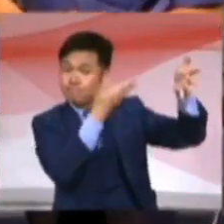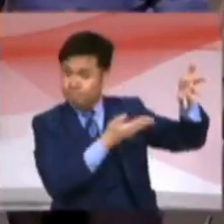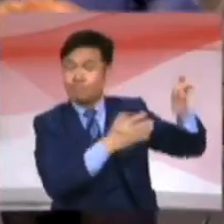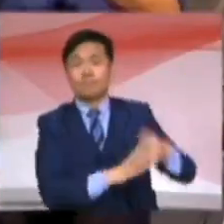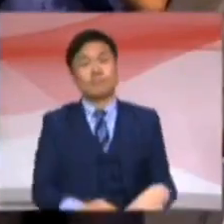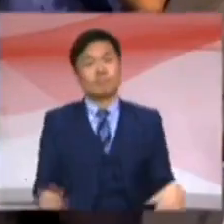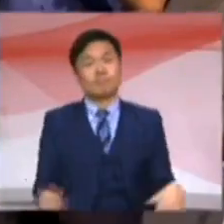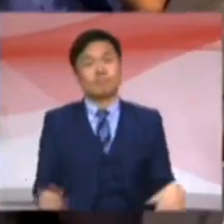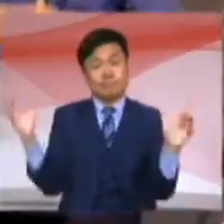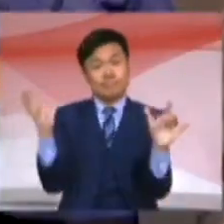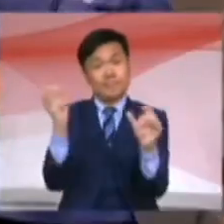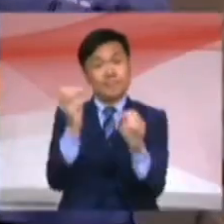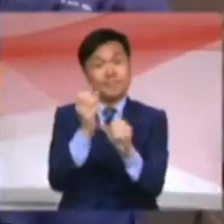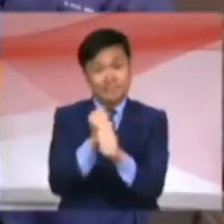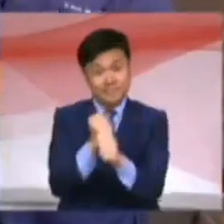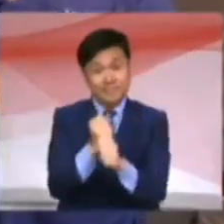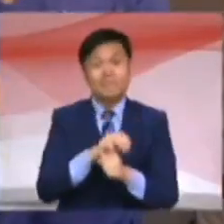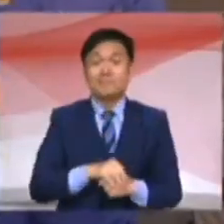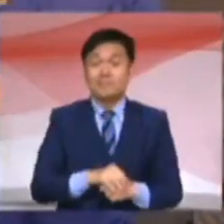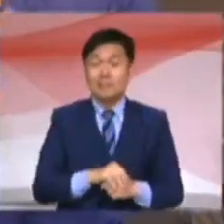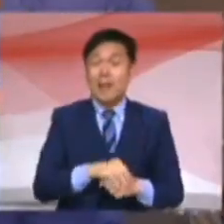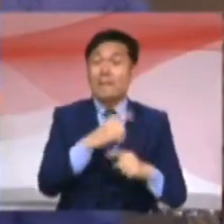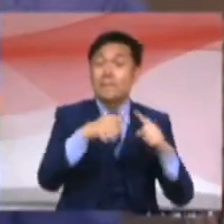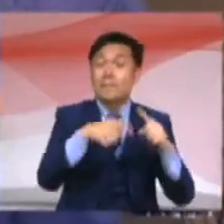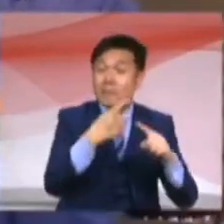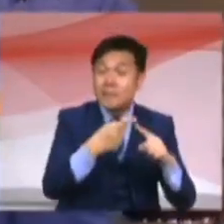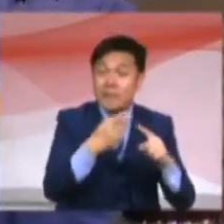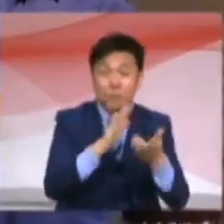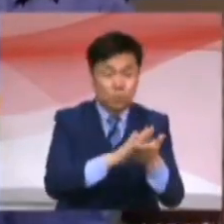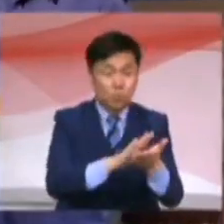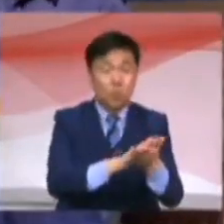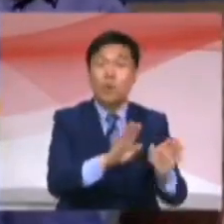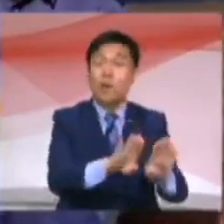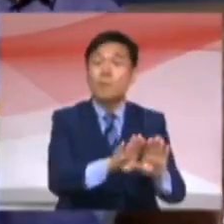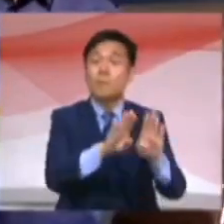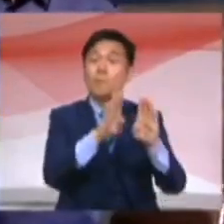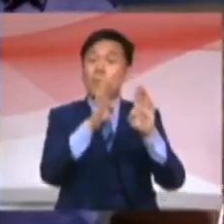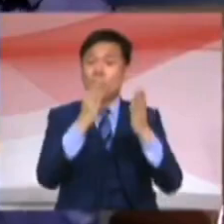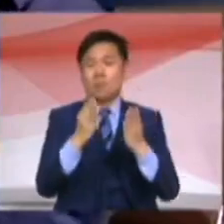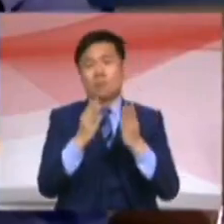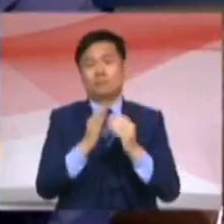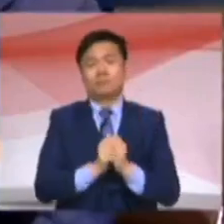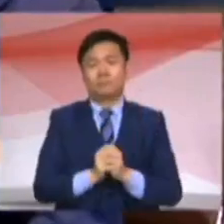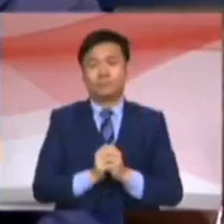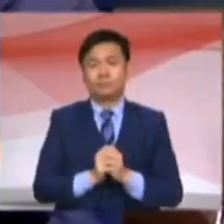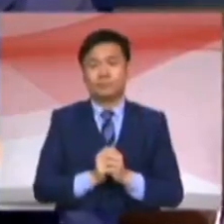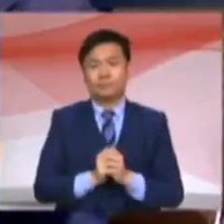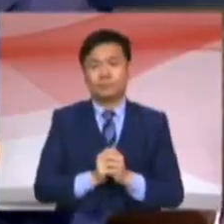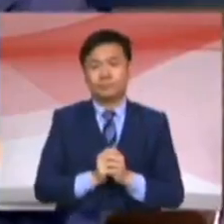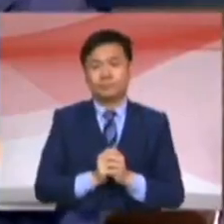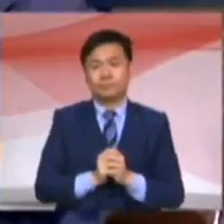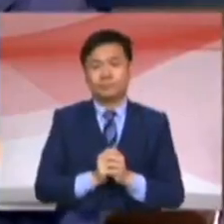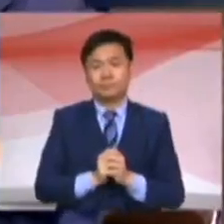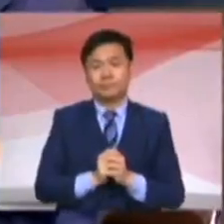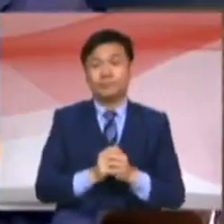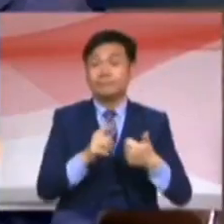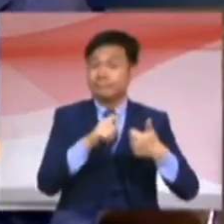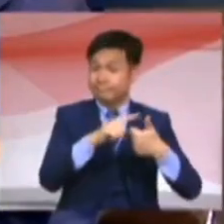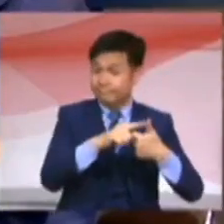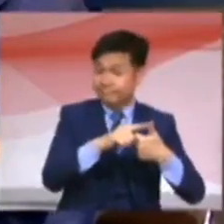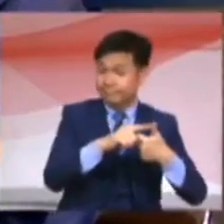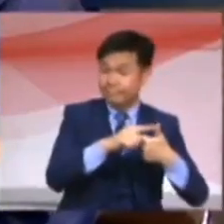tentang tarikh-tarikh pembukaan sekolah untuk sekolah-sekolah di